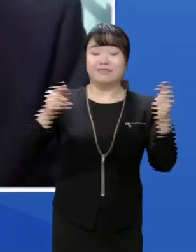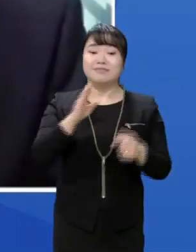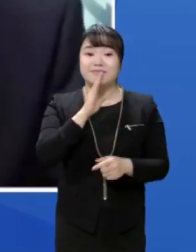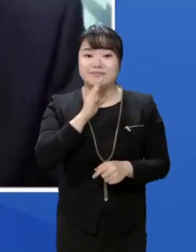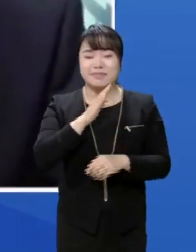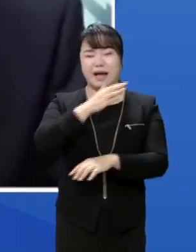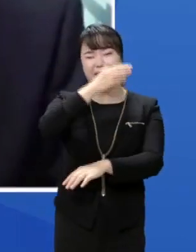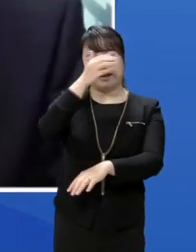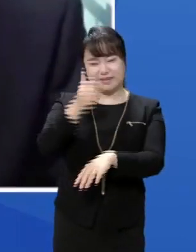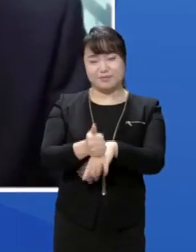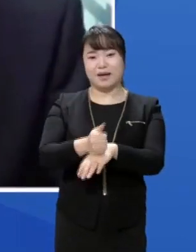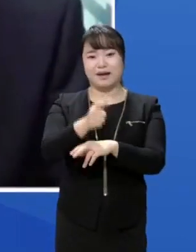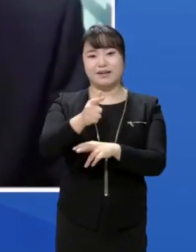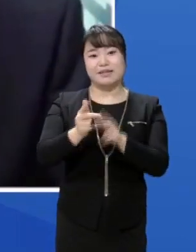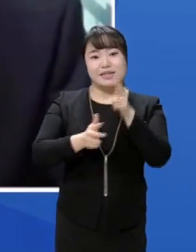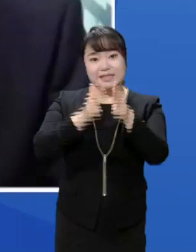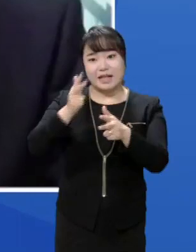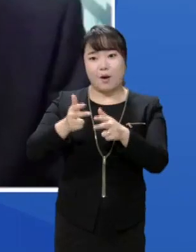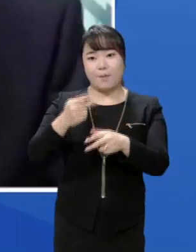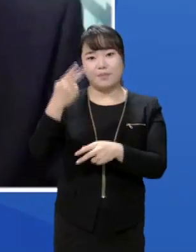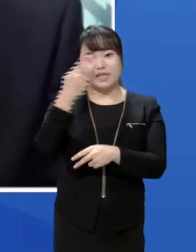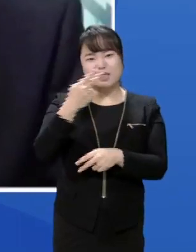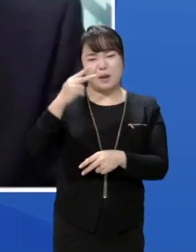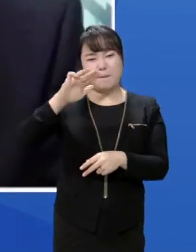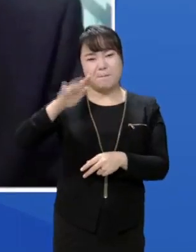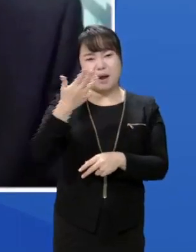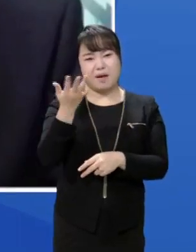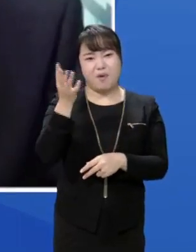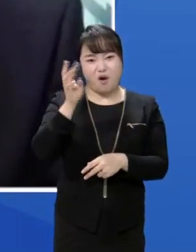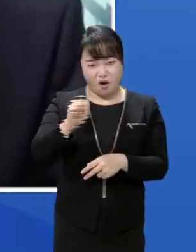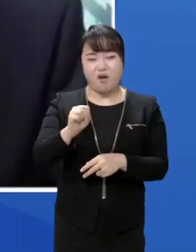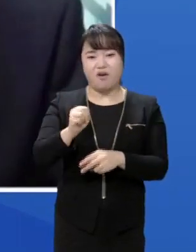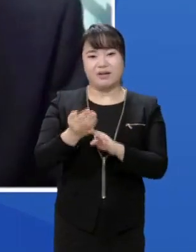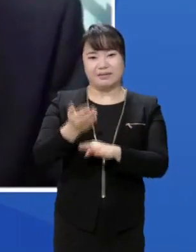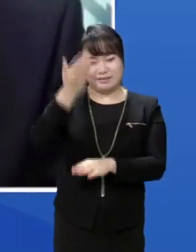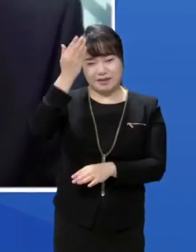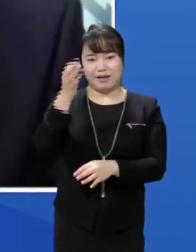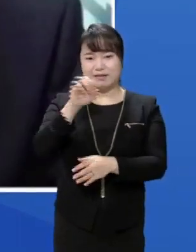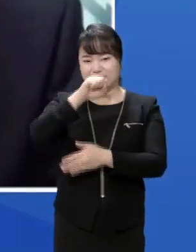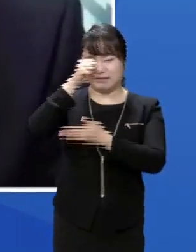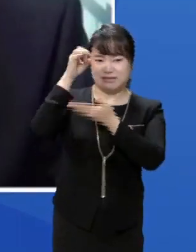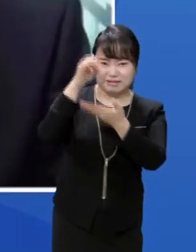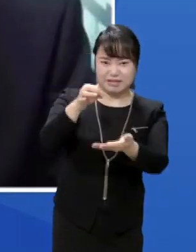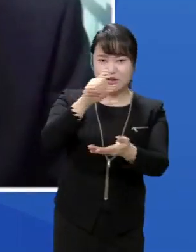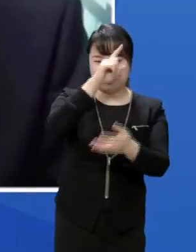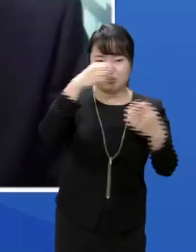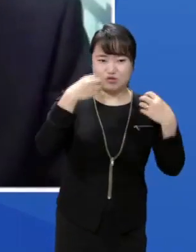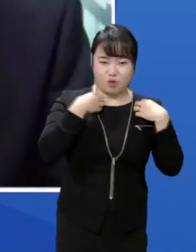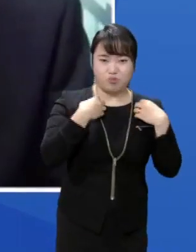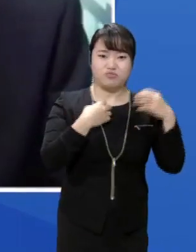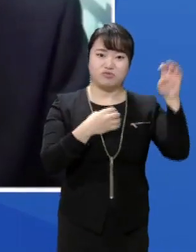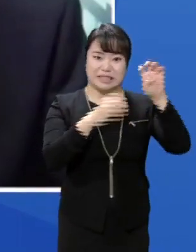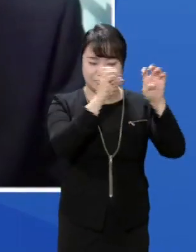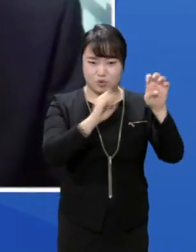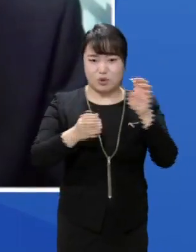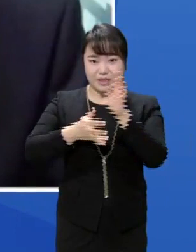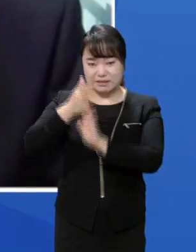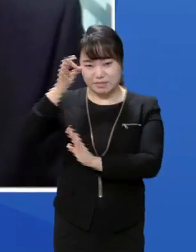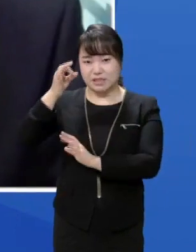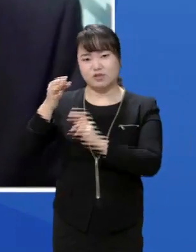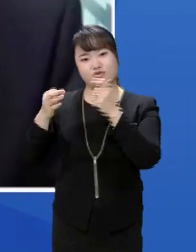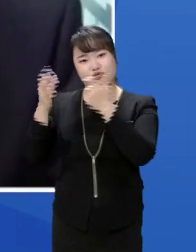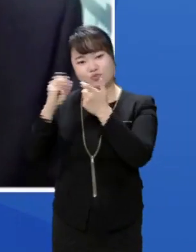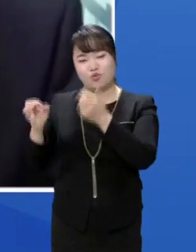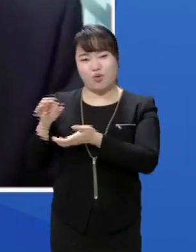마지막으로 이 사업 총 2,800억이 넘는 많은 예산이 투입됩니다. 국비 40%, 12%, 60%가 투입될 때인데